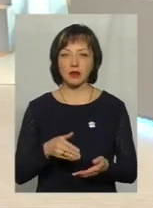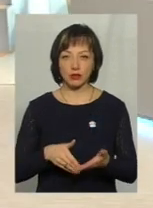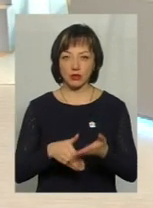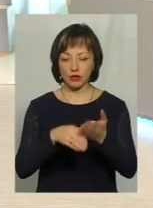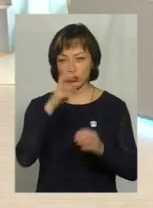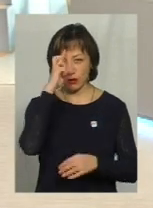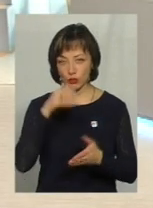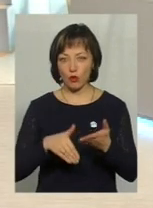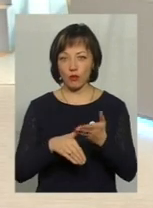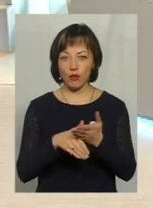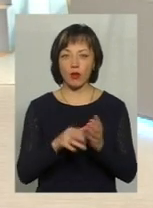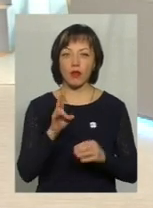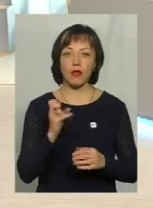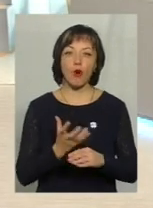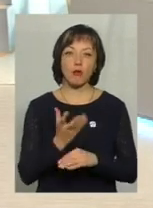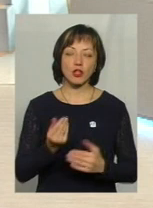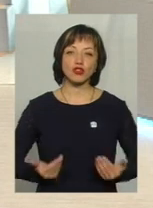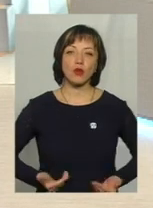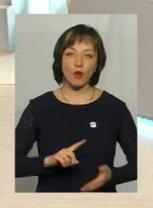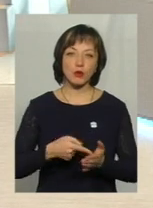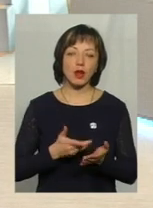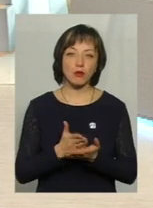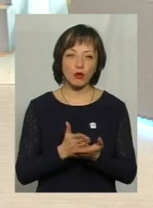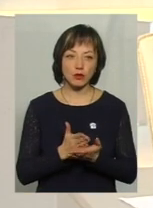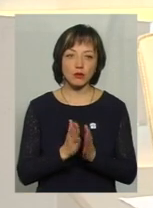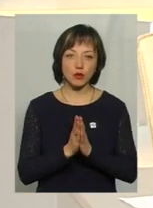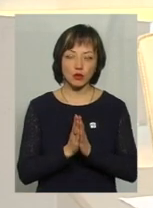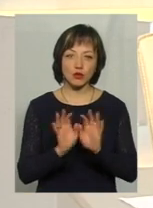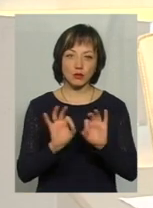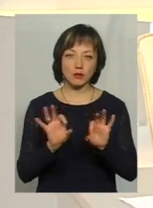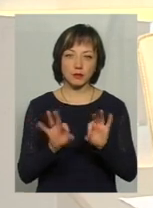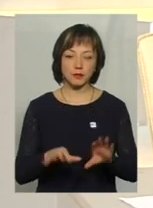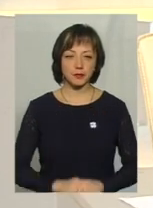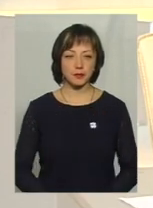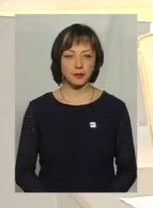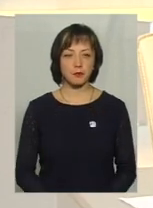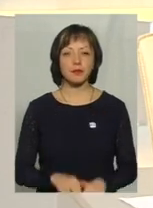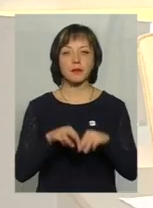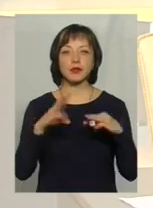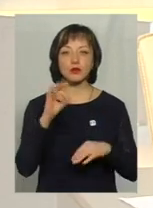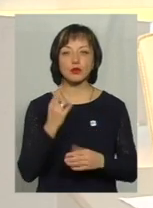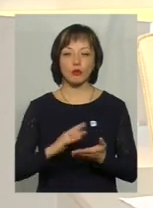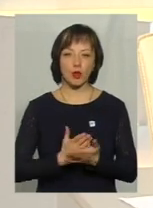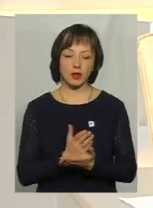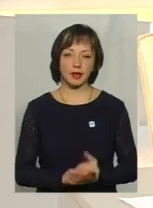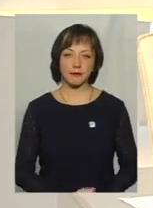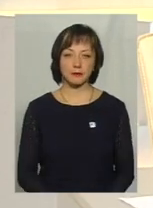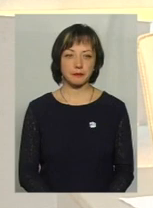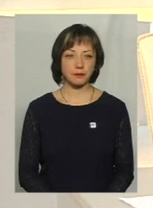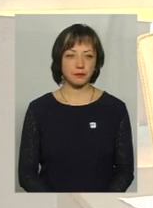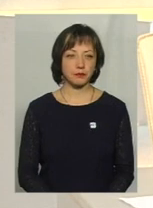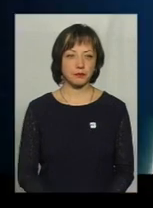державними допомогами на оплату житлово-комунальних послуг. Прошу, будь ласка, коментар міністра соцполітики і далі поговоримо.